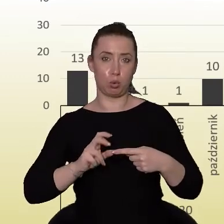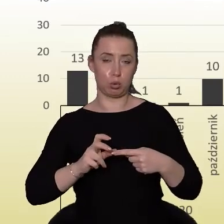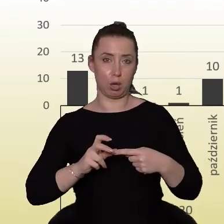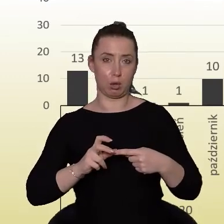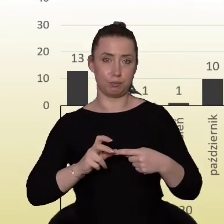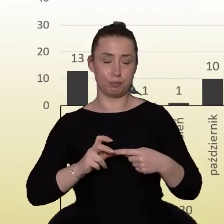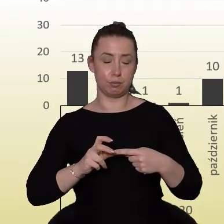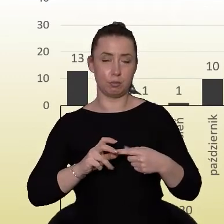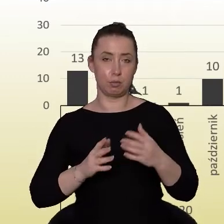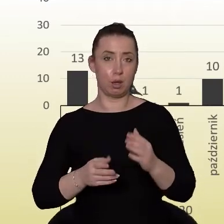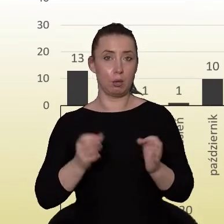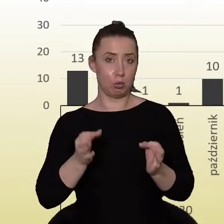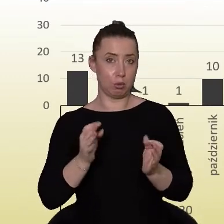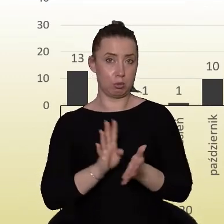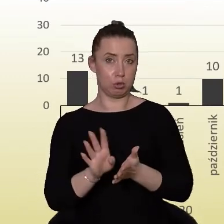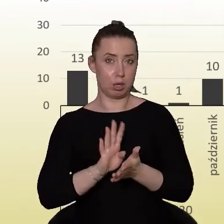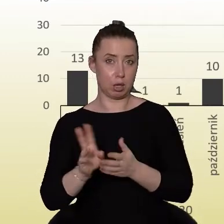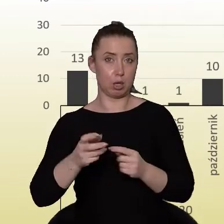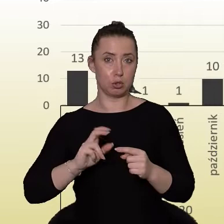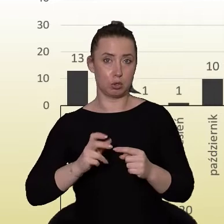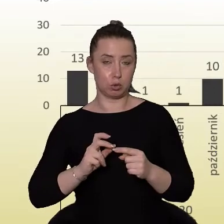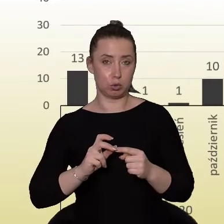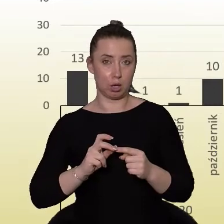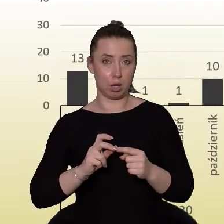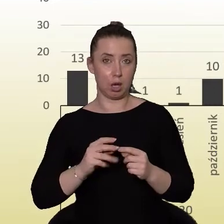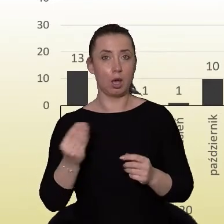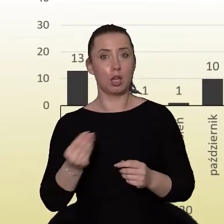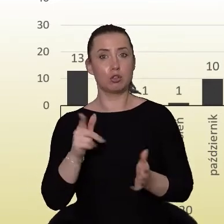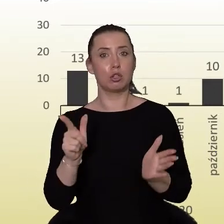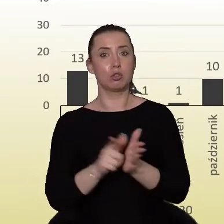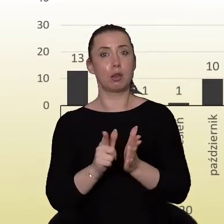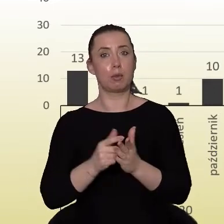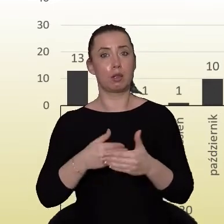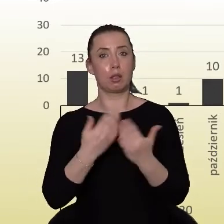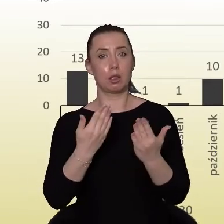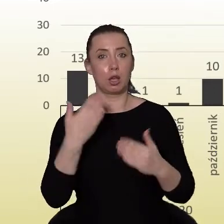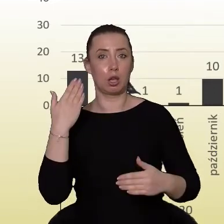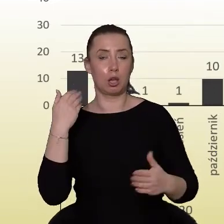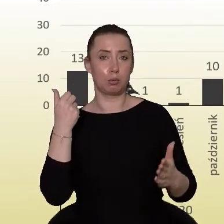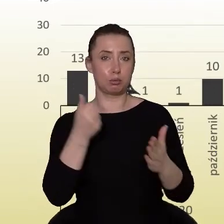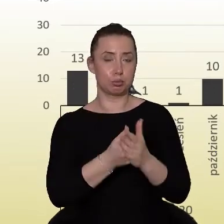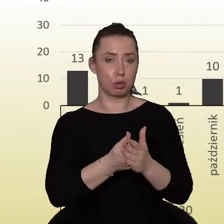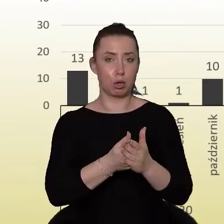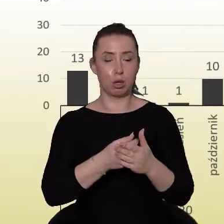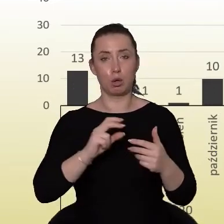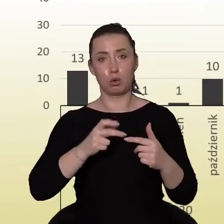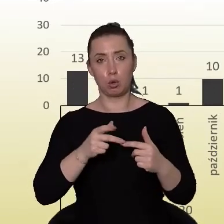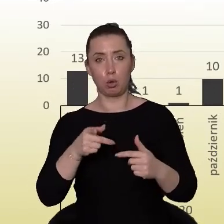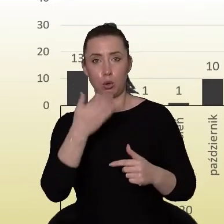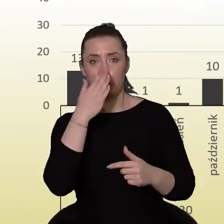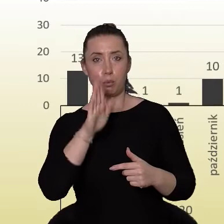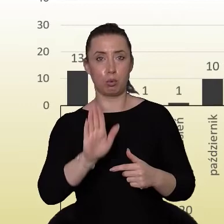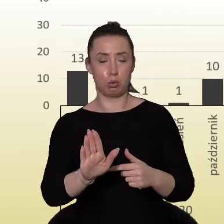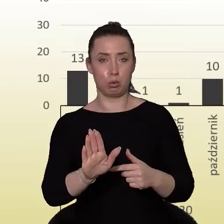bo dzisiaj 14 dzień grudnia, do końca jeszcze 17 dni pokazują, że będziemy